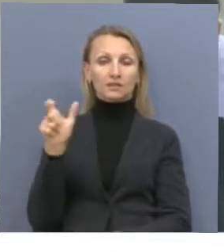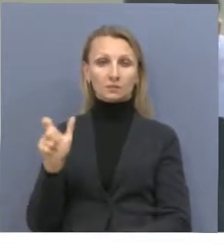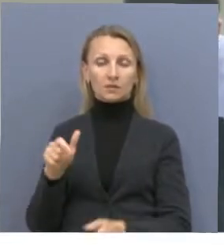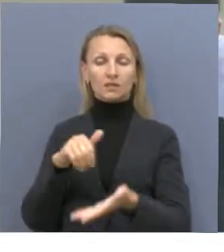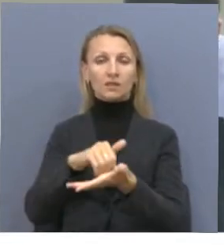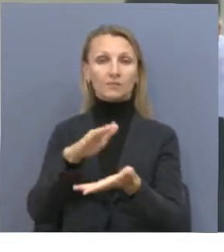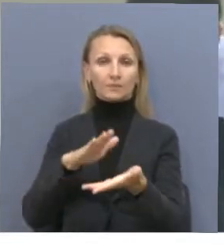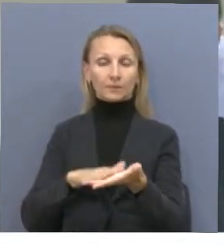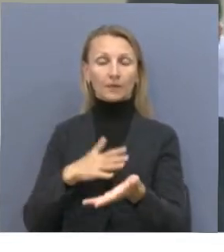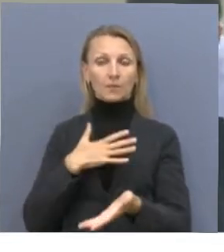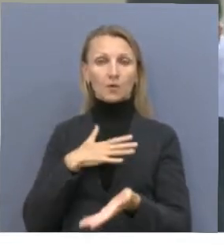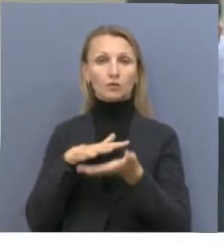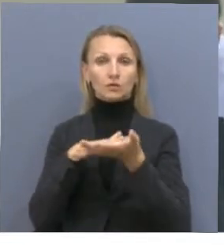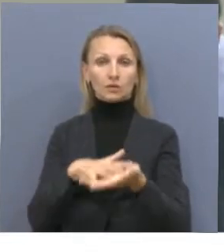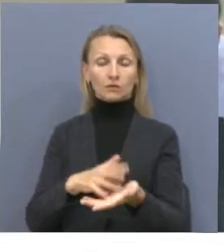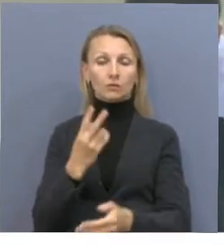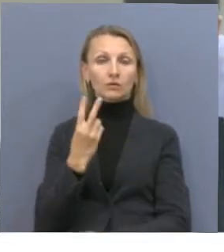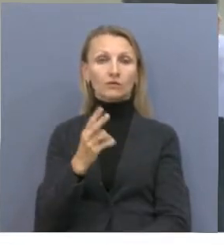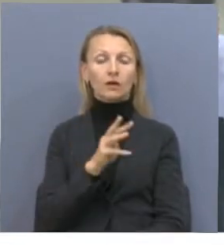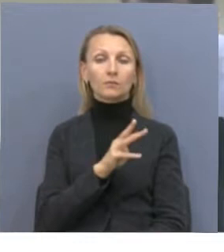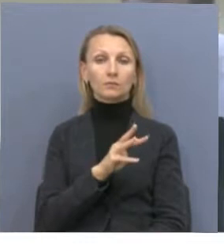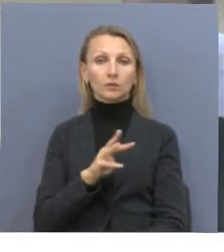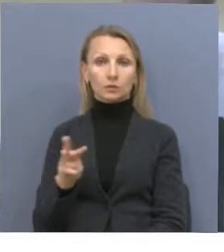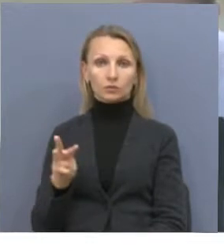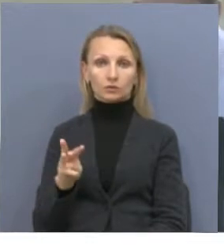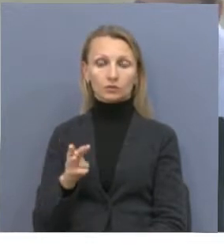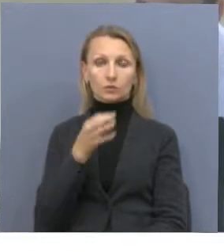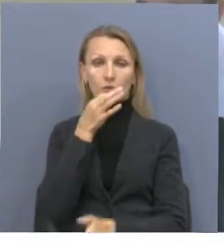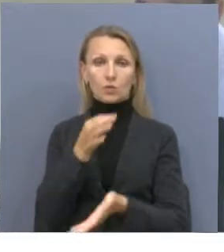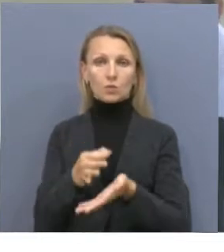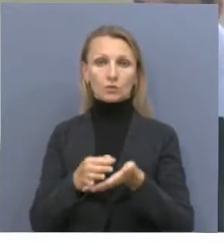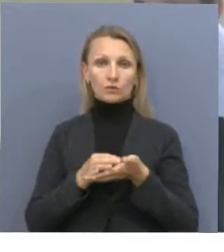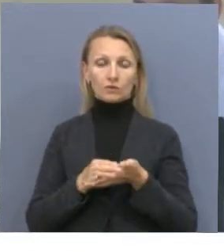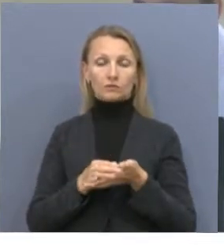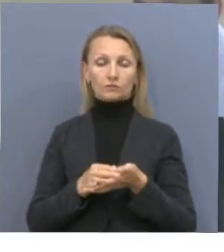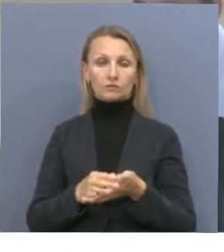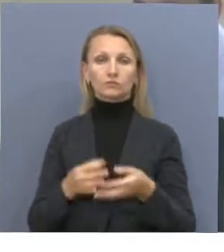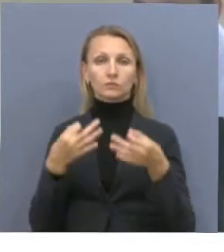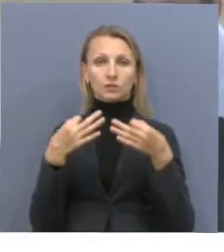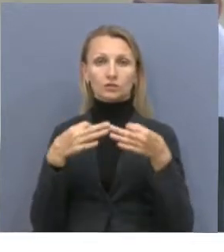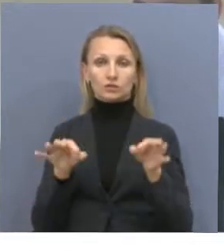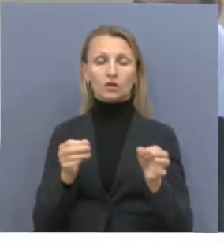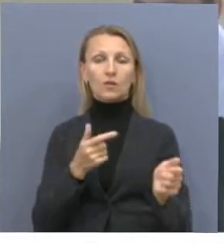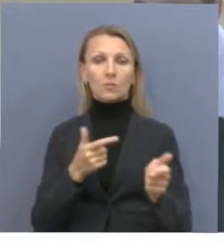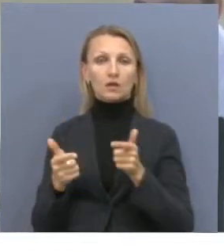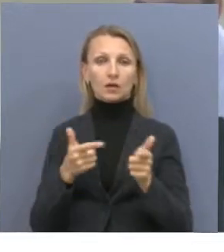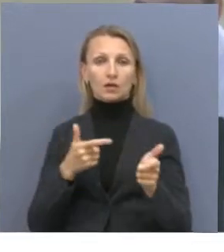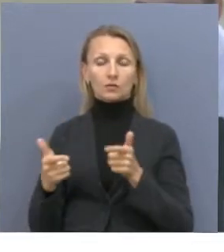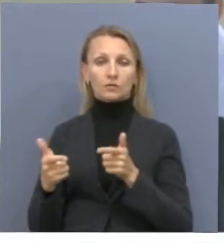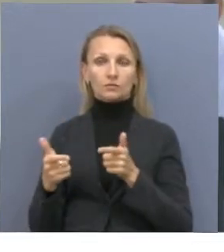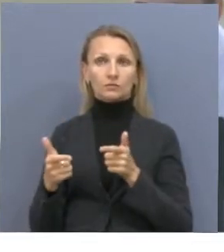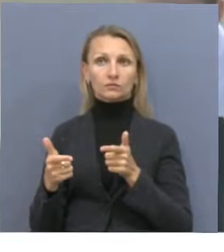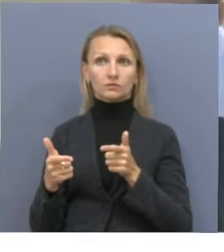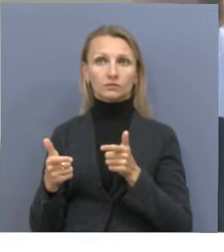заявочку. И буквально в течение двух минут пришло одобрение. То есть подготовки после локдауна моего,